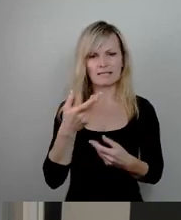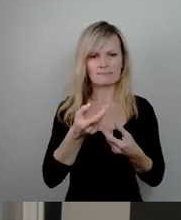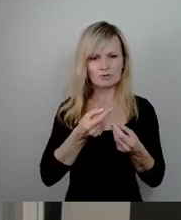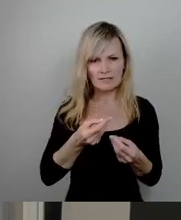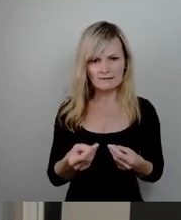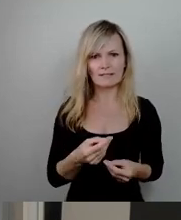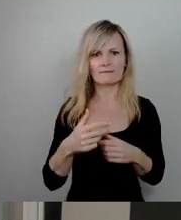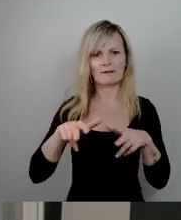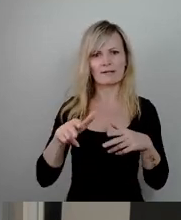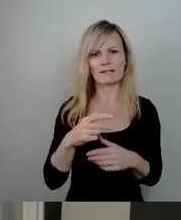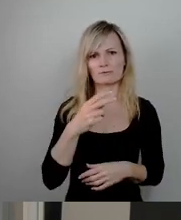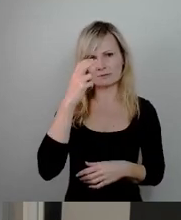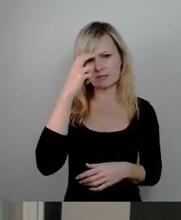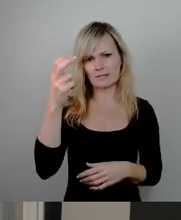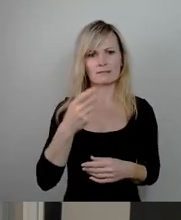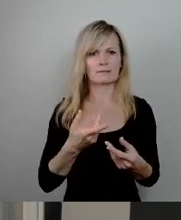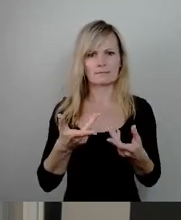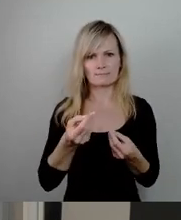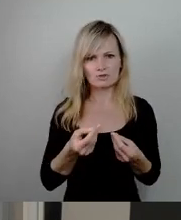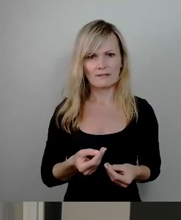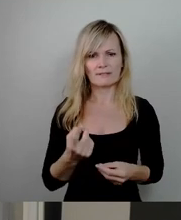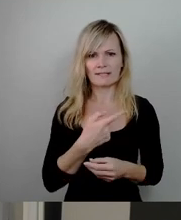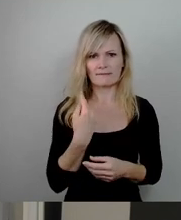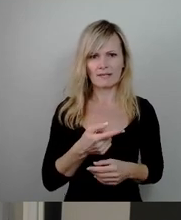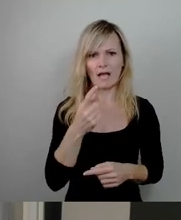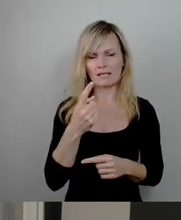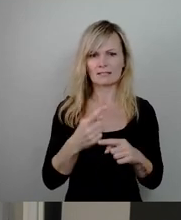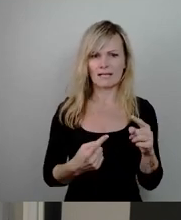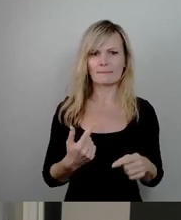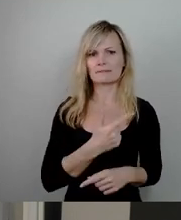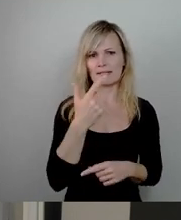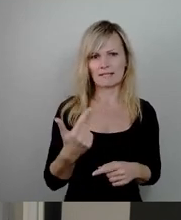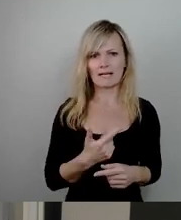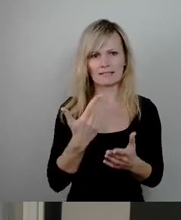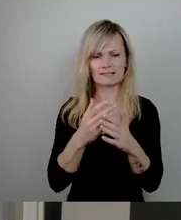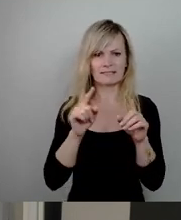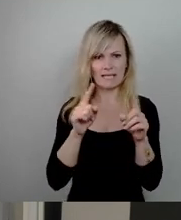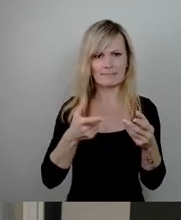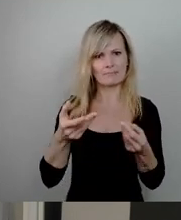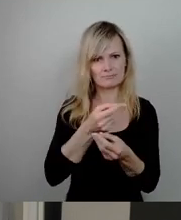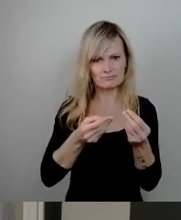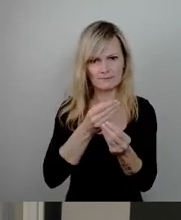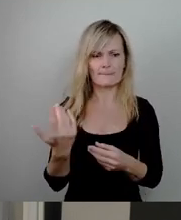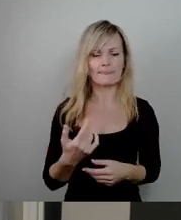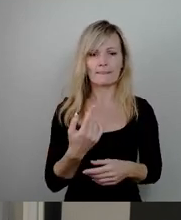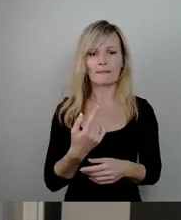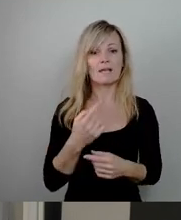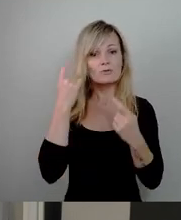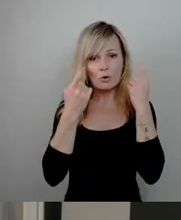seit mittlerweile anderthalb, zwei Jahren beim Thema Elbermare befassen. Die Sorgen der Leute nehmen wir natürlich ernst.